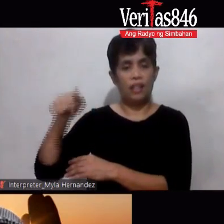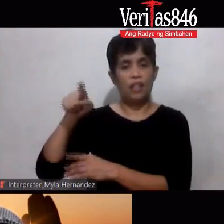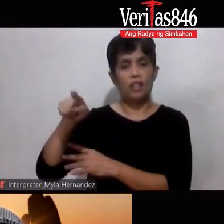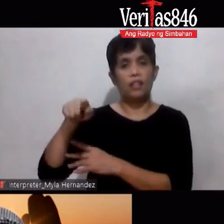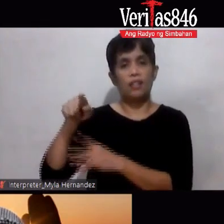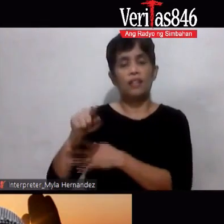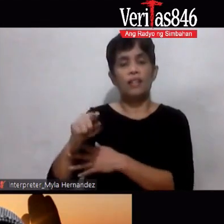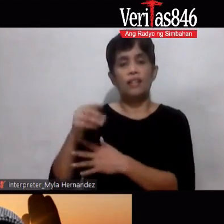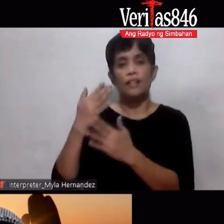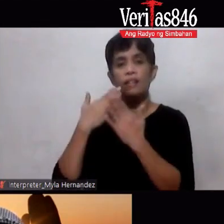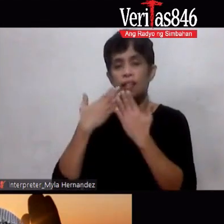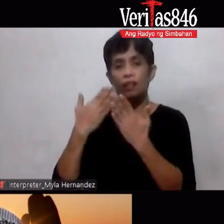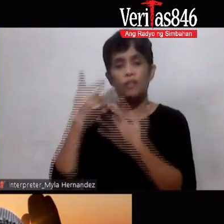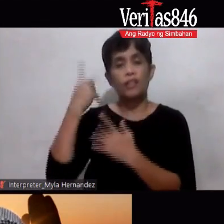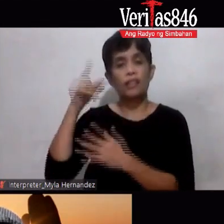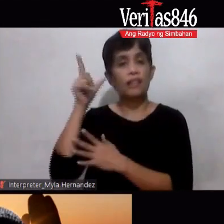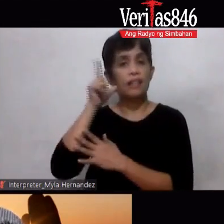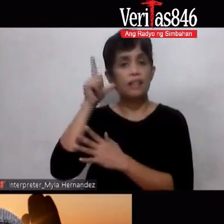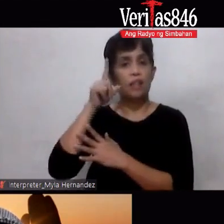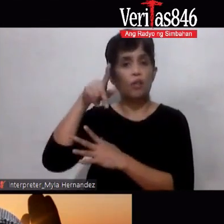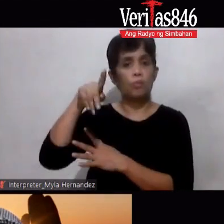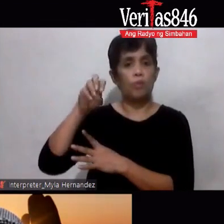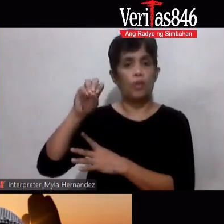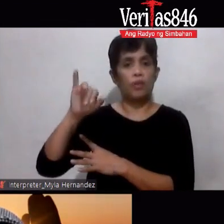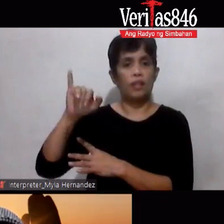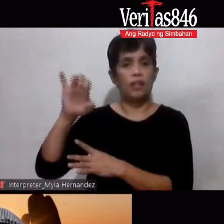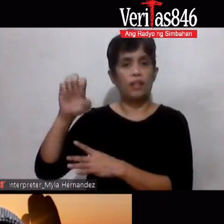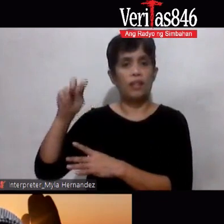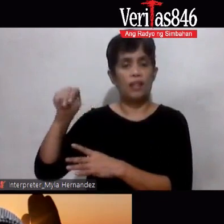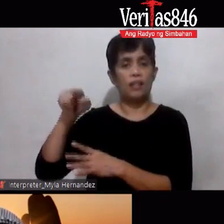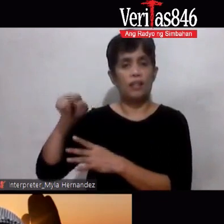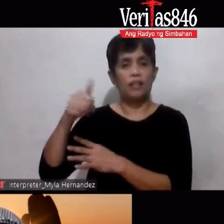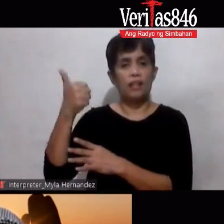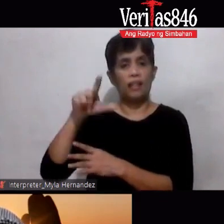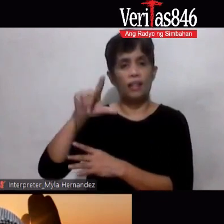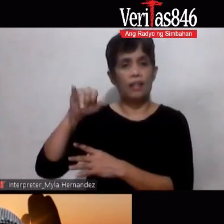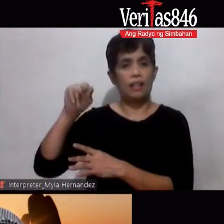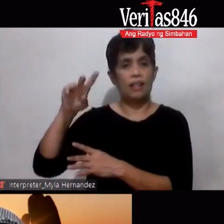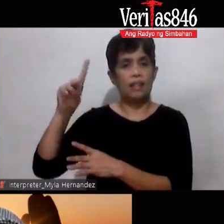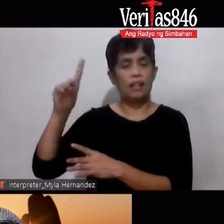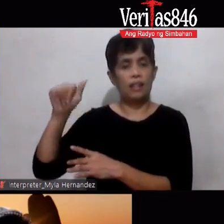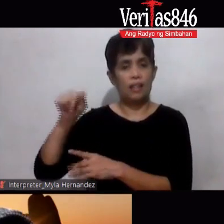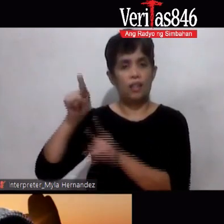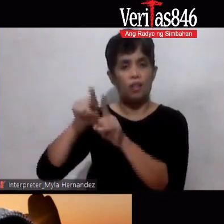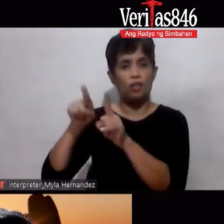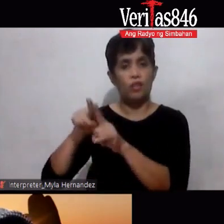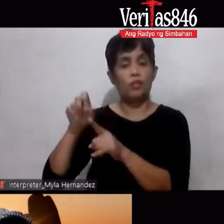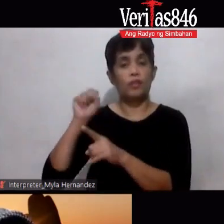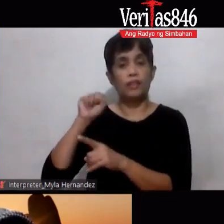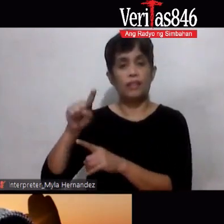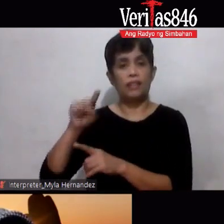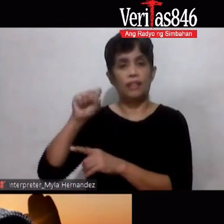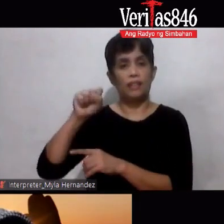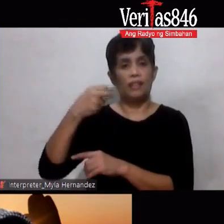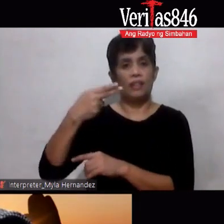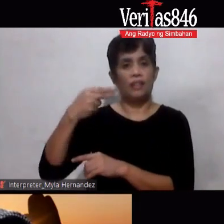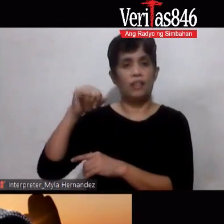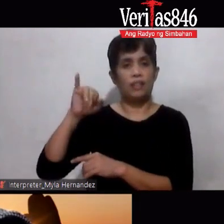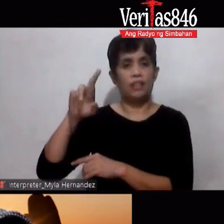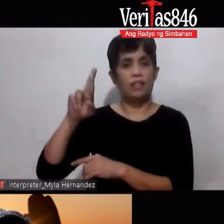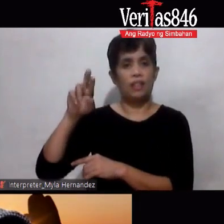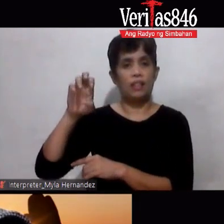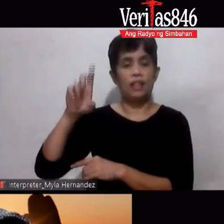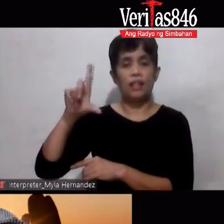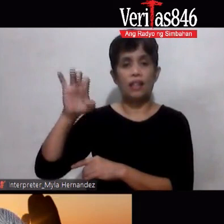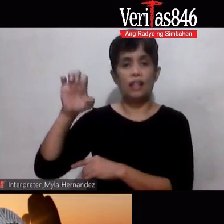Si Linda Si Baby Benson Si Val At of course Yung ate ko Na si Shirley Maraming pong salamat Sa inyong pakikinig